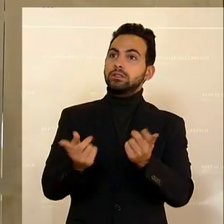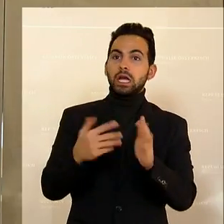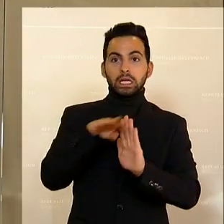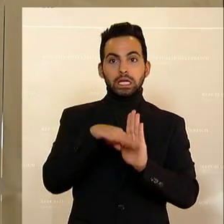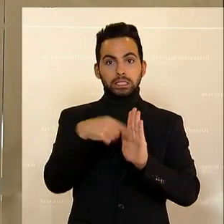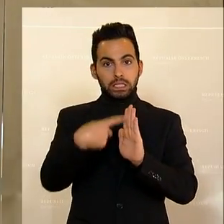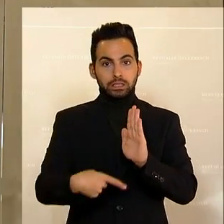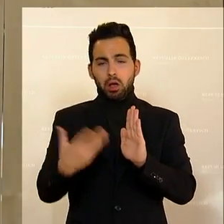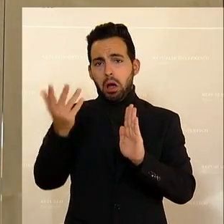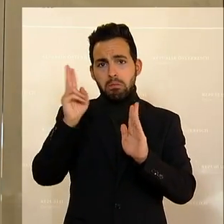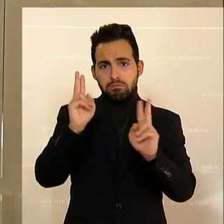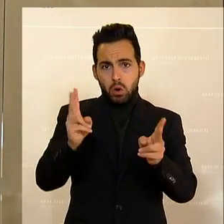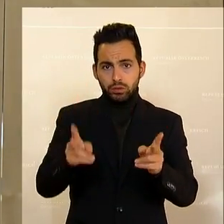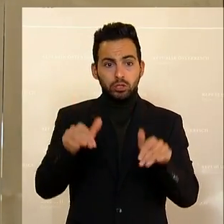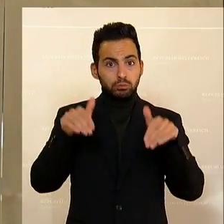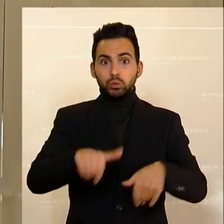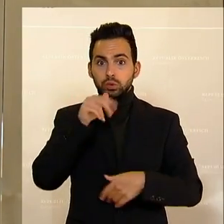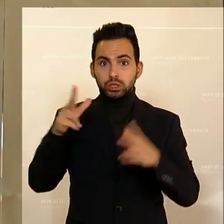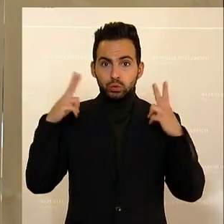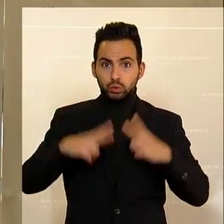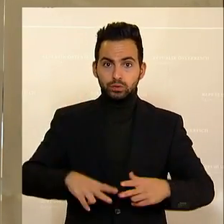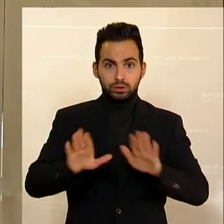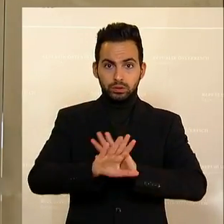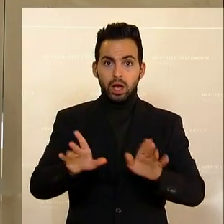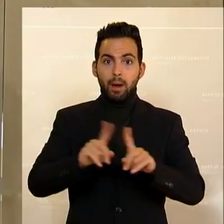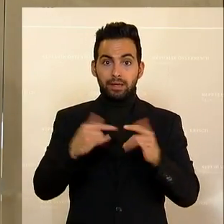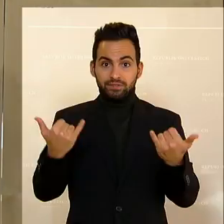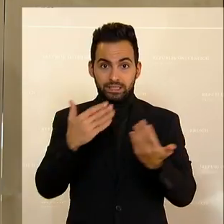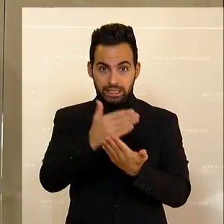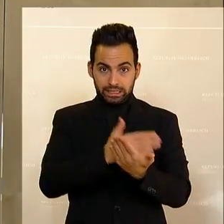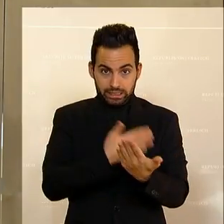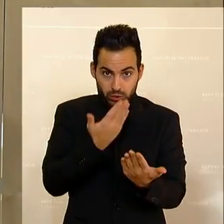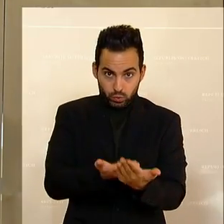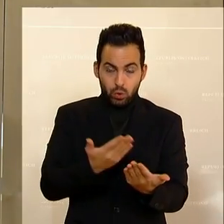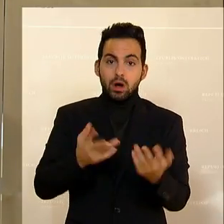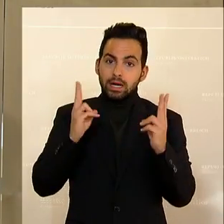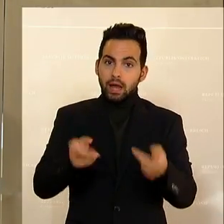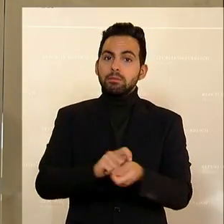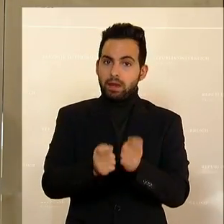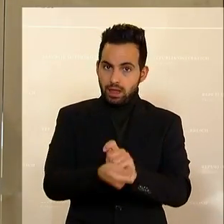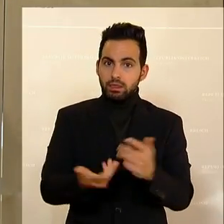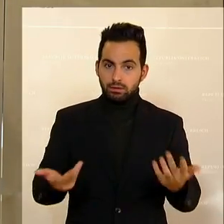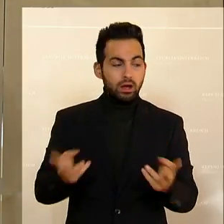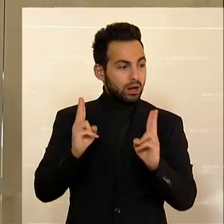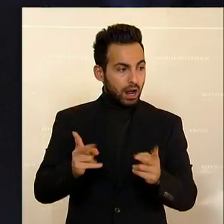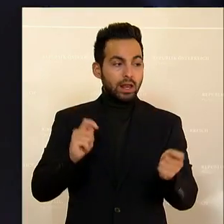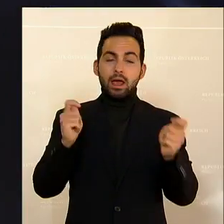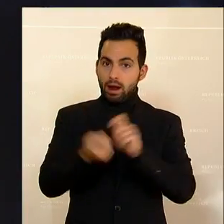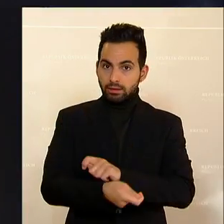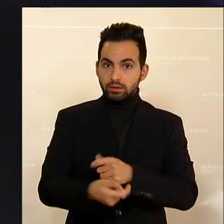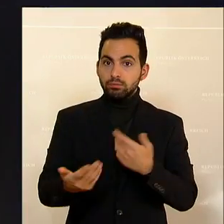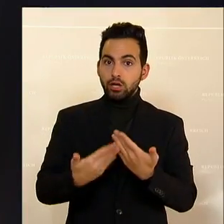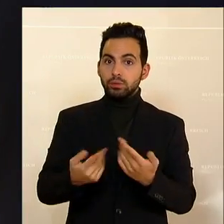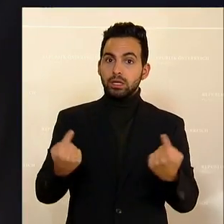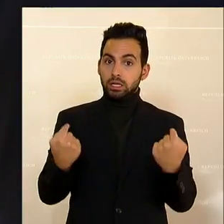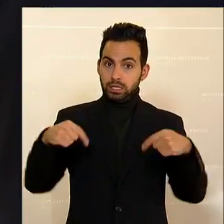da kann man, das ist möglich, man muss nicht zufrieden sein, mit dem, wie das Gesetz ist. Das kann man ändern. Das kann man ändern, wenn man im